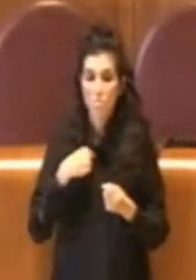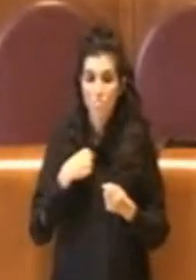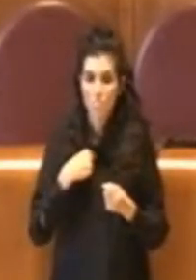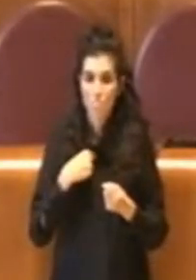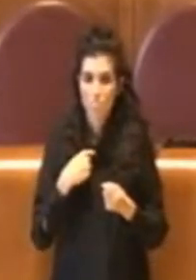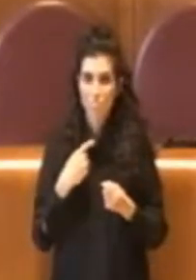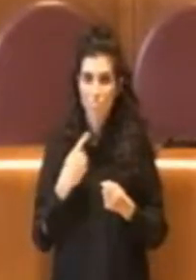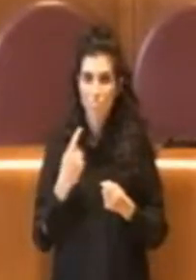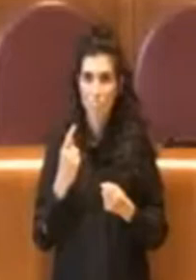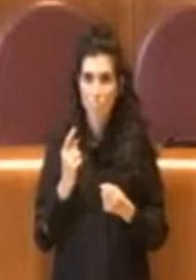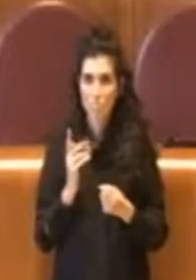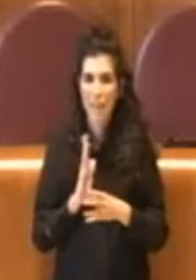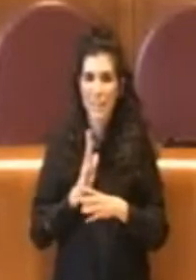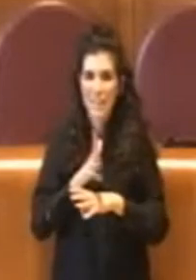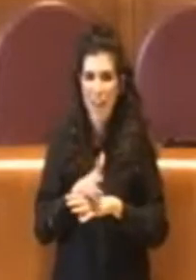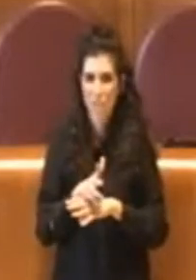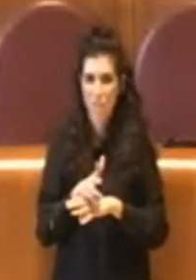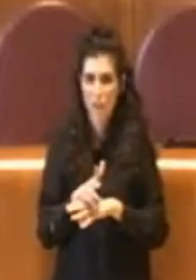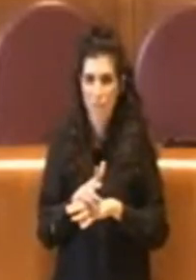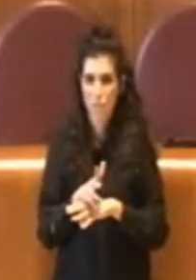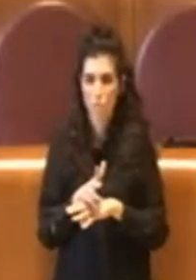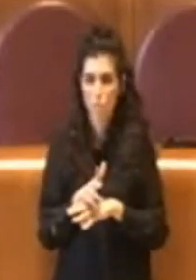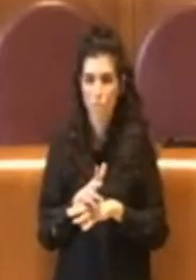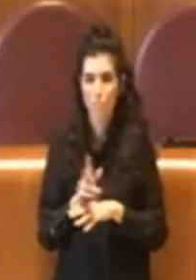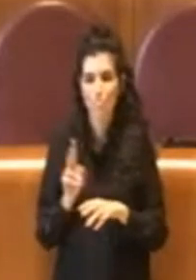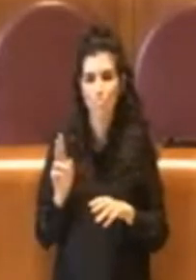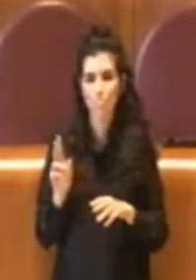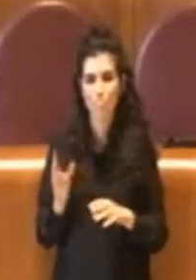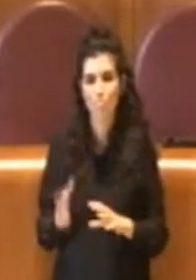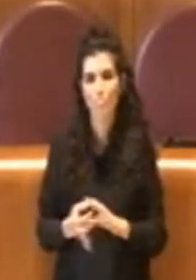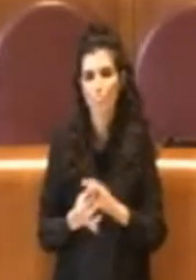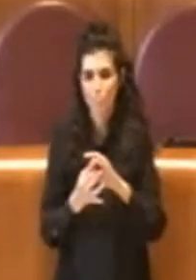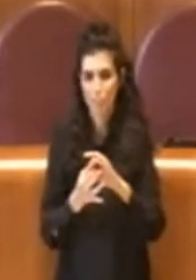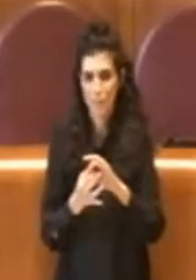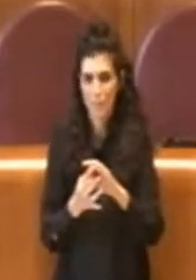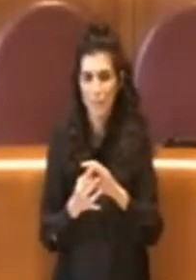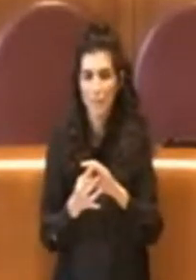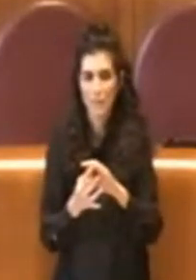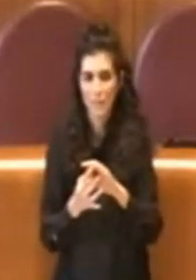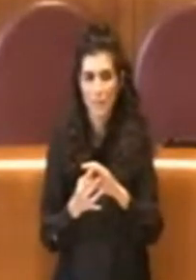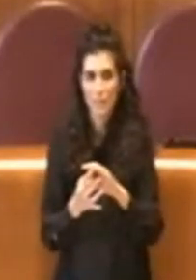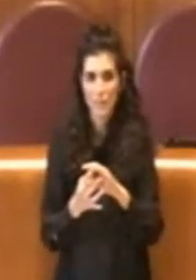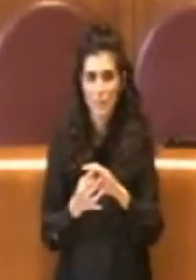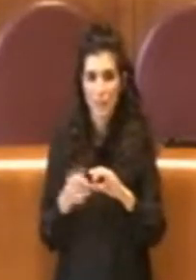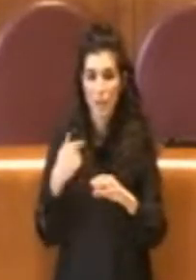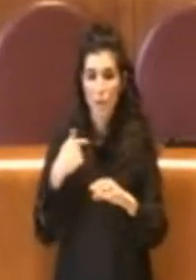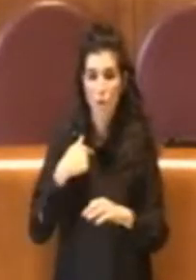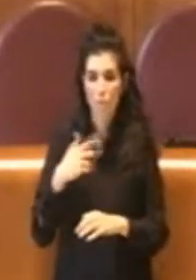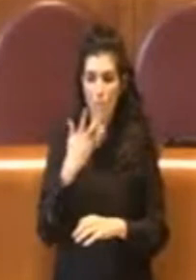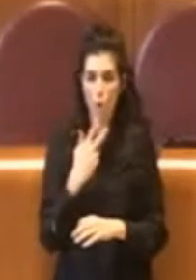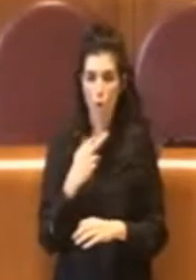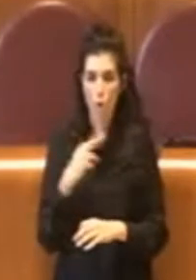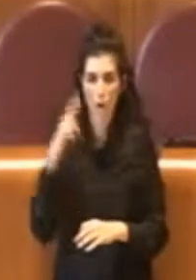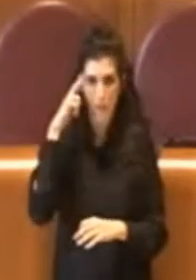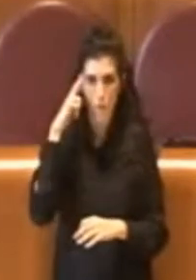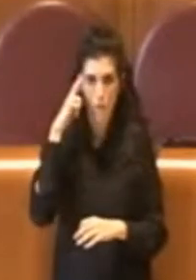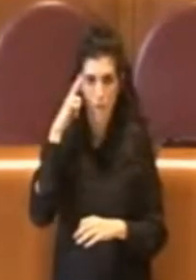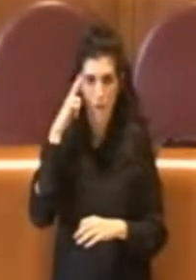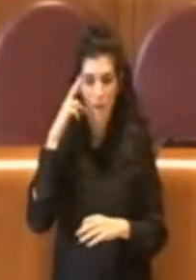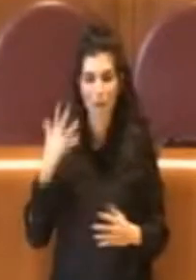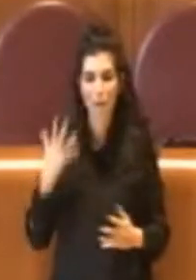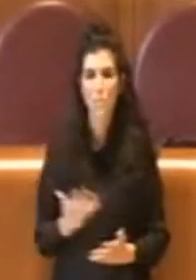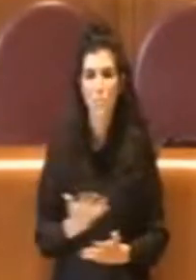a tema, ricordando che è chiaro che nell